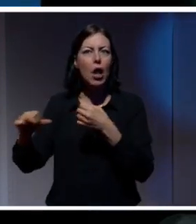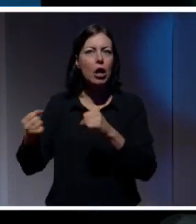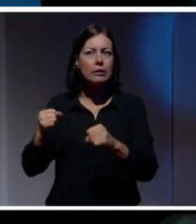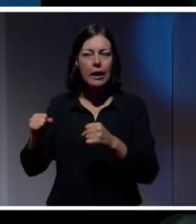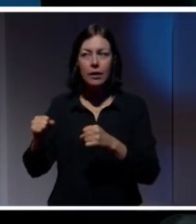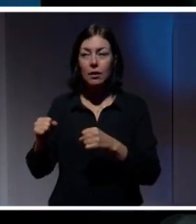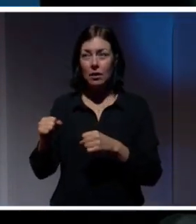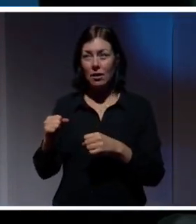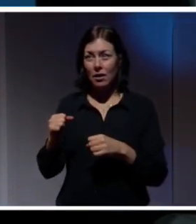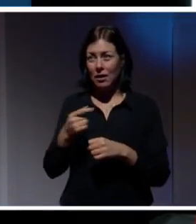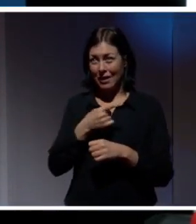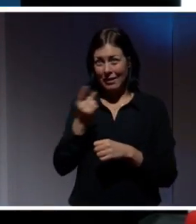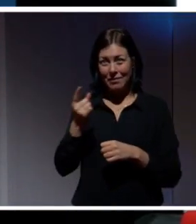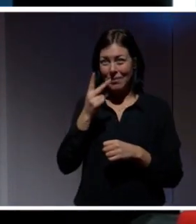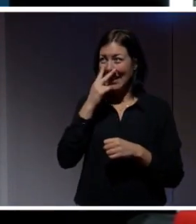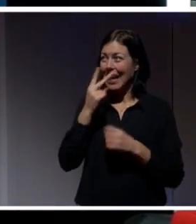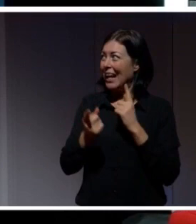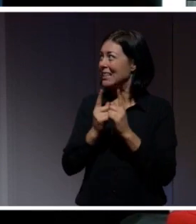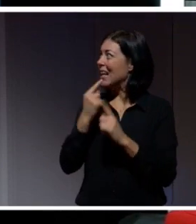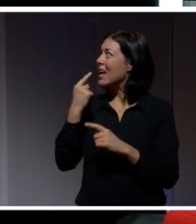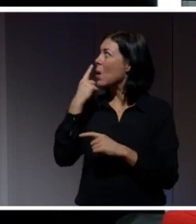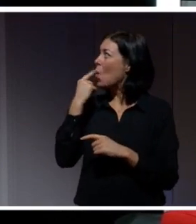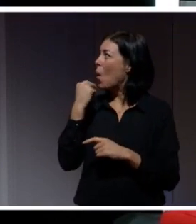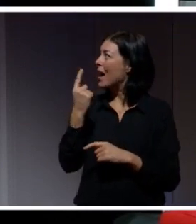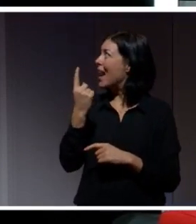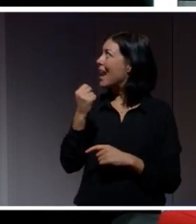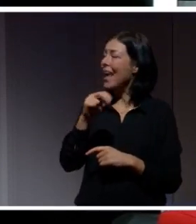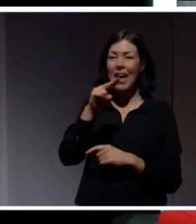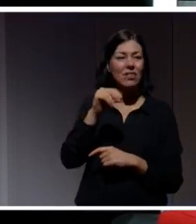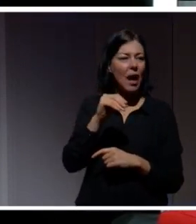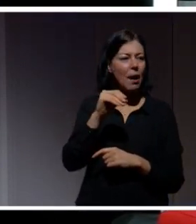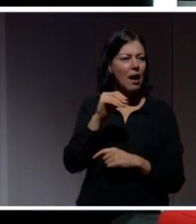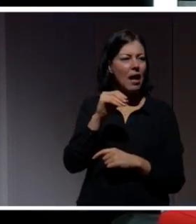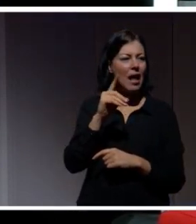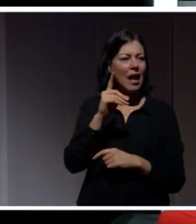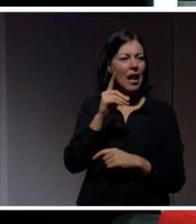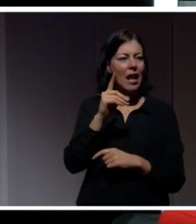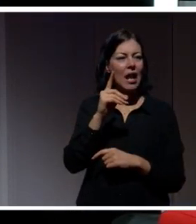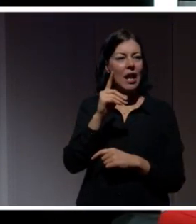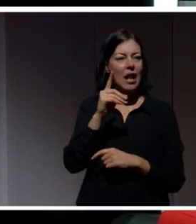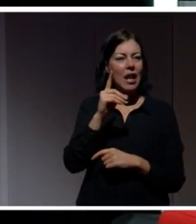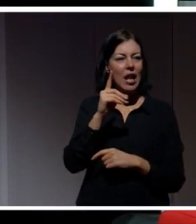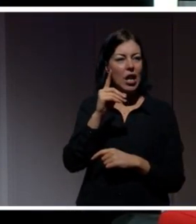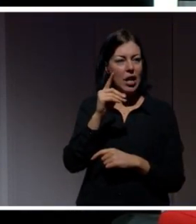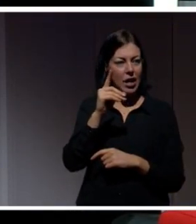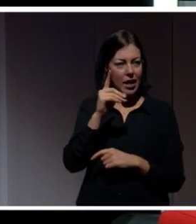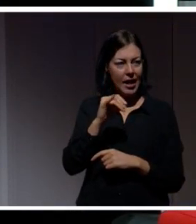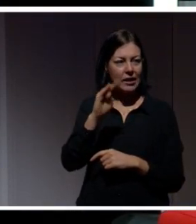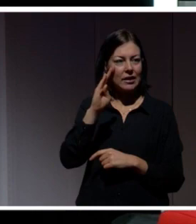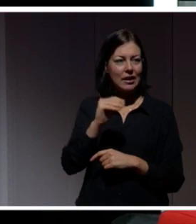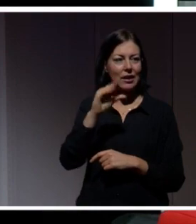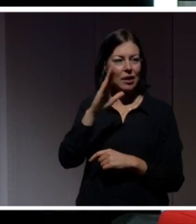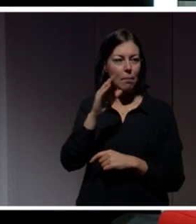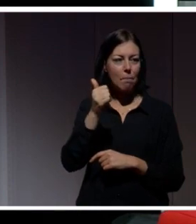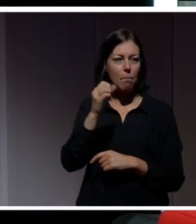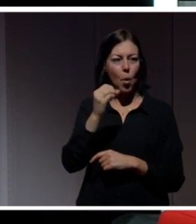många av er som såg Dana Boyd igår. Men hon lyfte fram ytterligare en sån intressant mekanism som vi använder oss